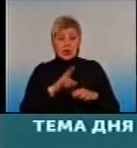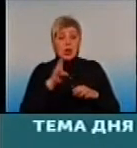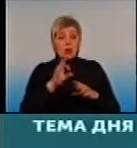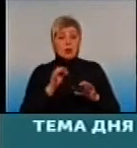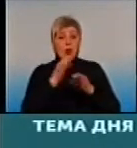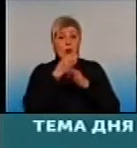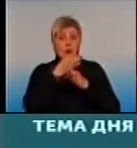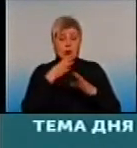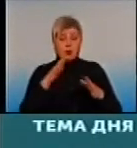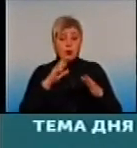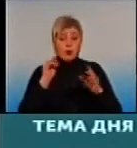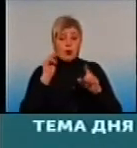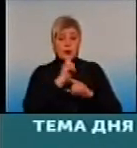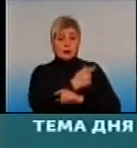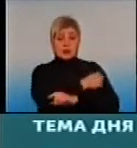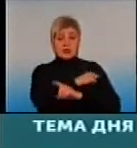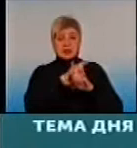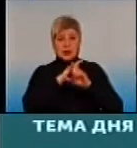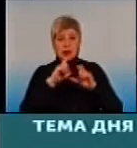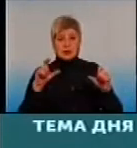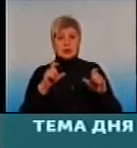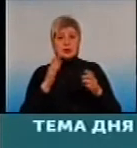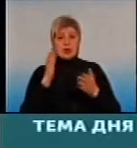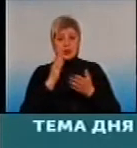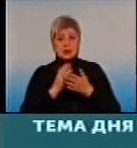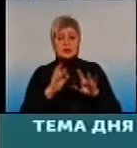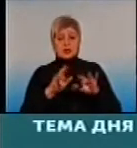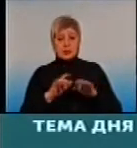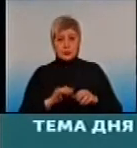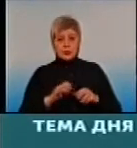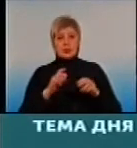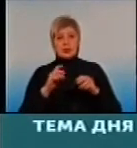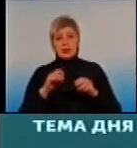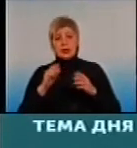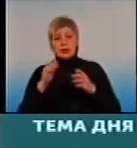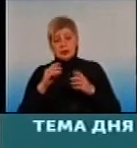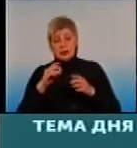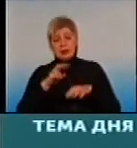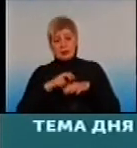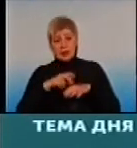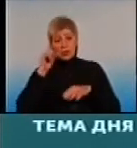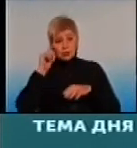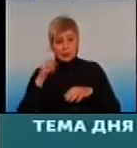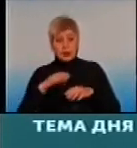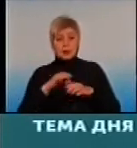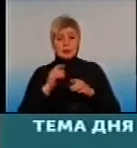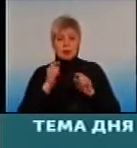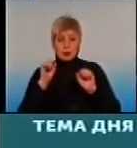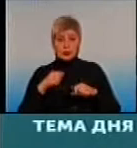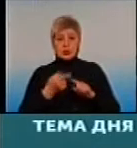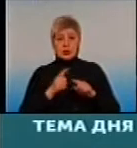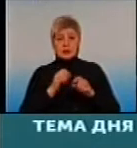есть много компьютеров и много людей, которые умеют это делать, то тогда это можно сделать в кабинете врача. Если это маленький